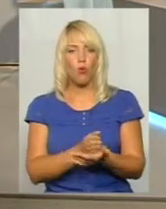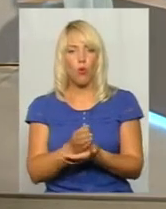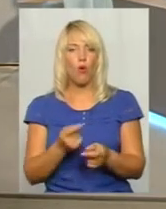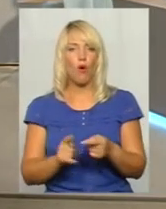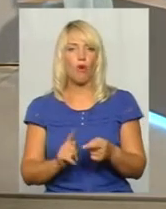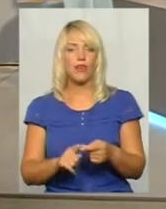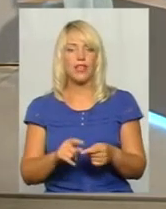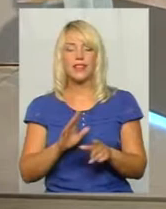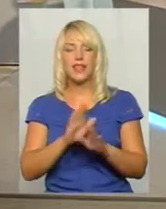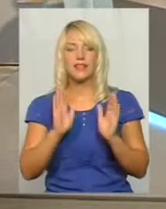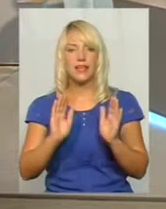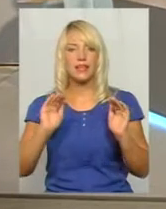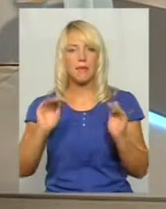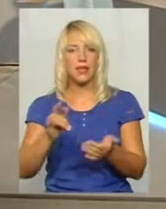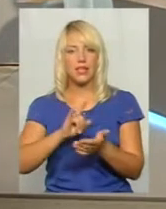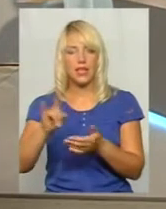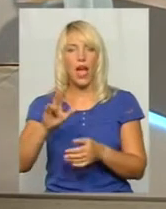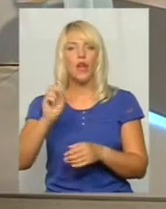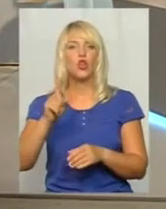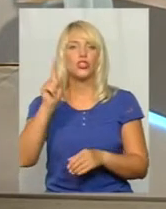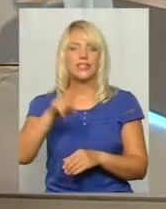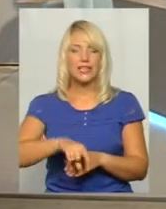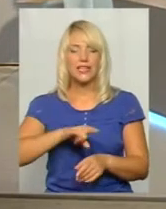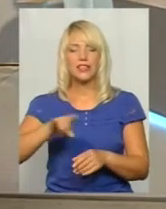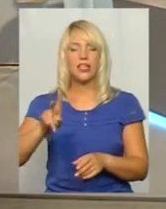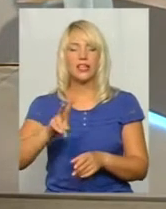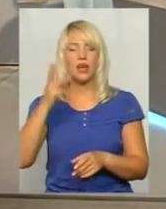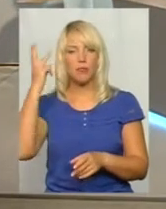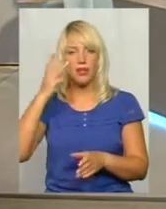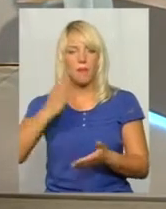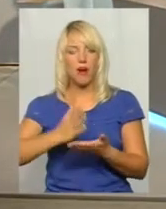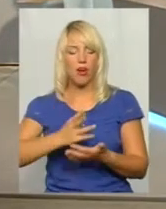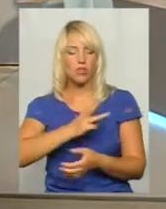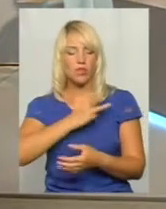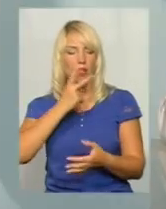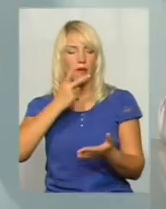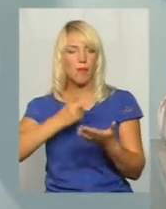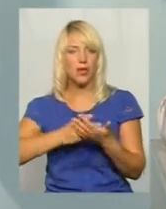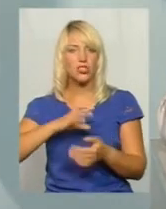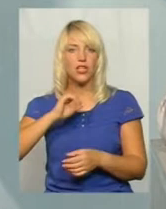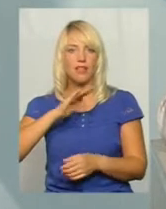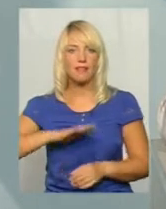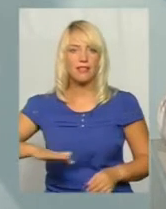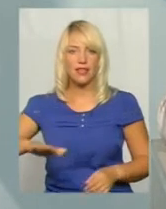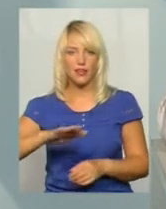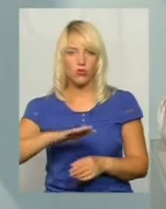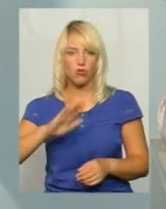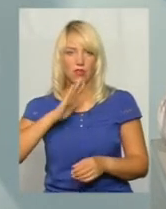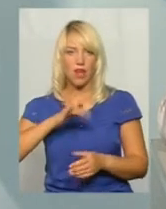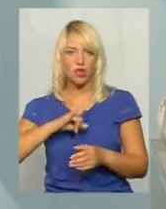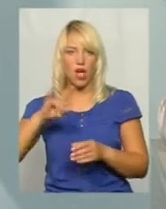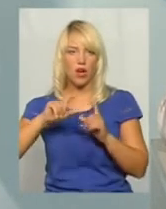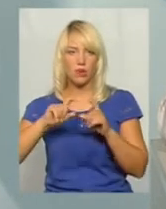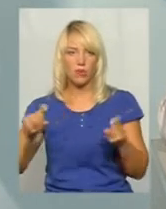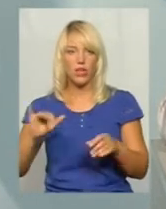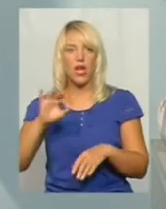літаків, які сьогодні наші хмельничани мають бажання бачити на території нашого аеропорту і користуватися послугами